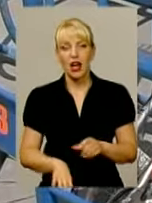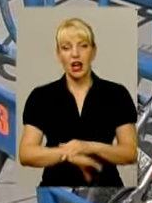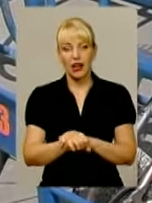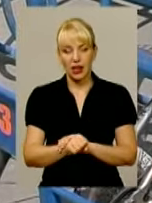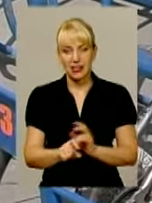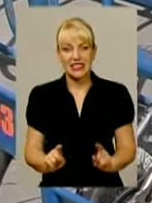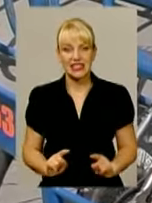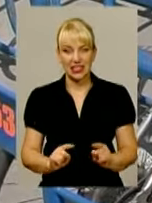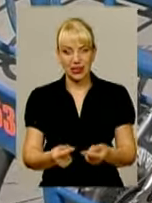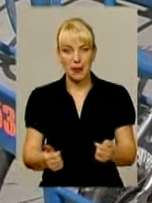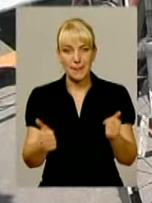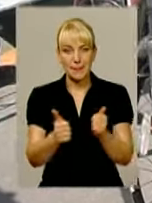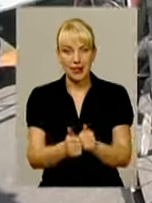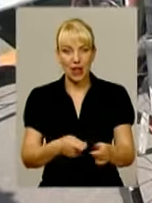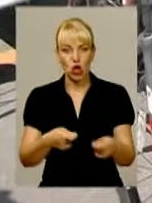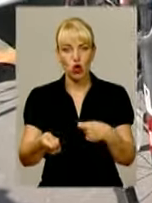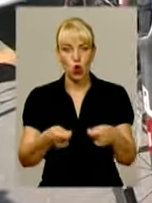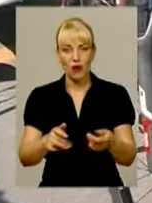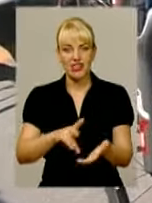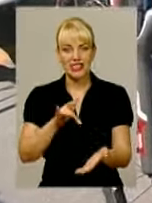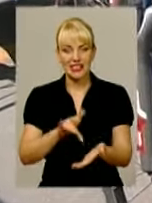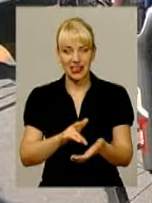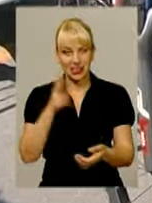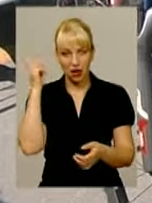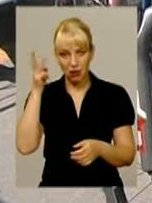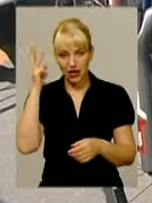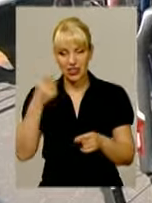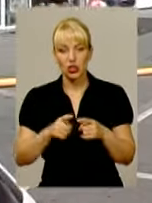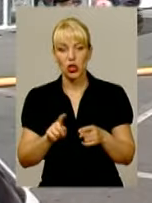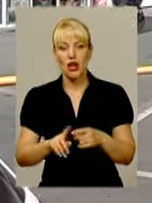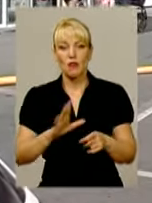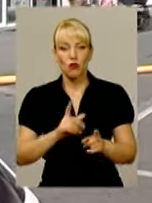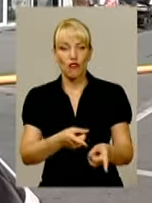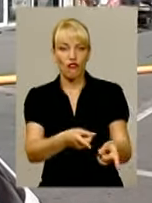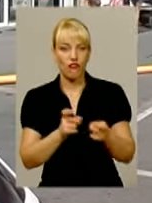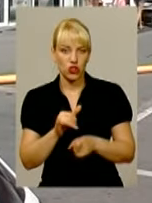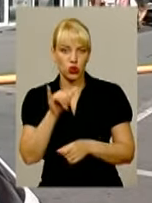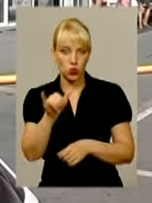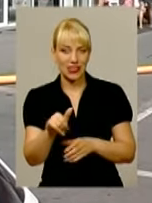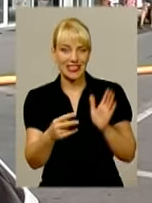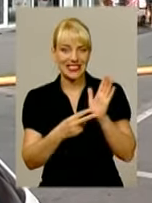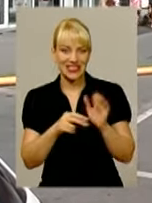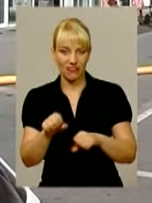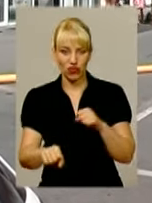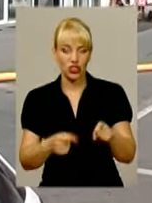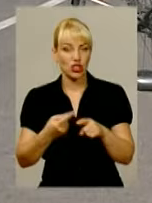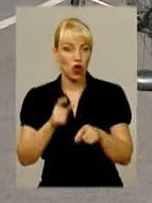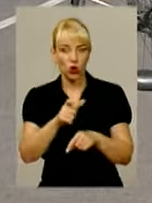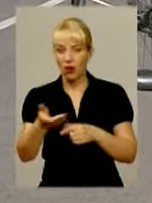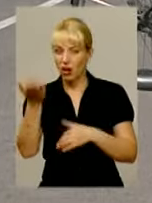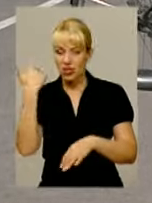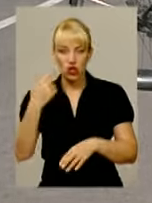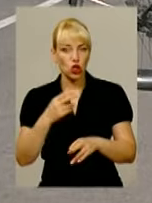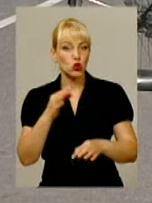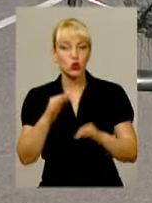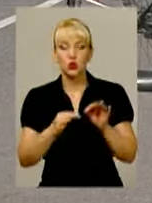біля одного із торгових центрів Хмельницького. Правоохоронці вилучили у злодіїв сім велосипедів. Затримані особи раніше не були судимі. Один